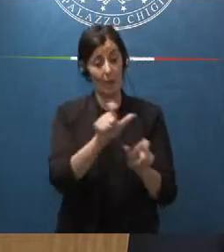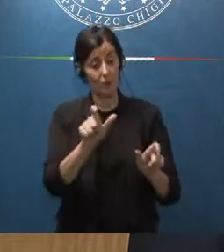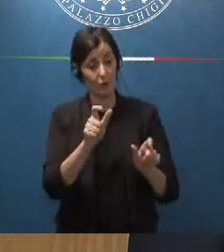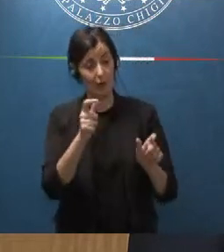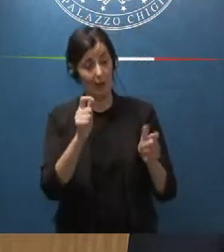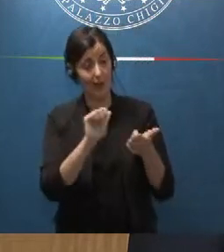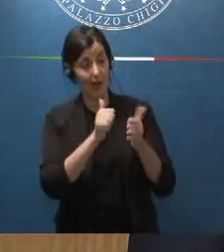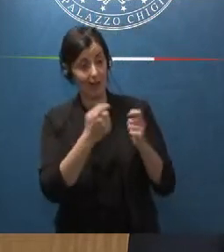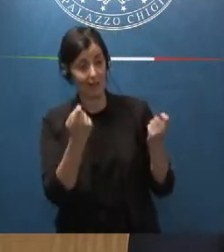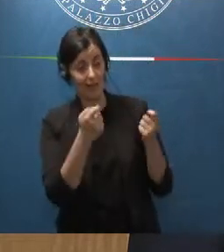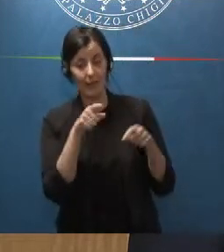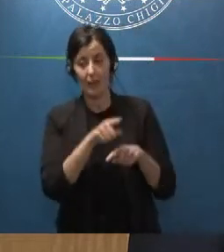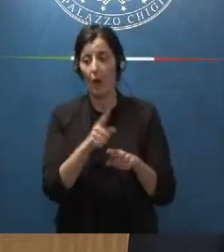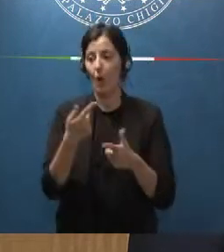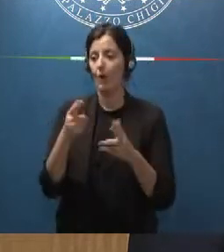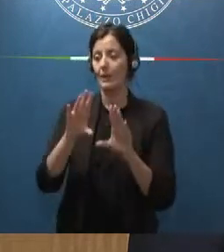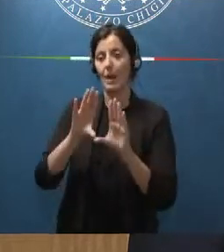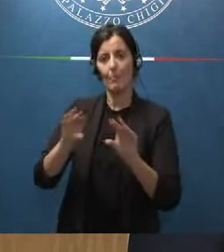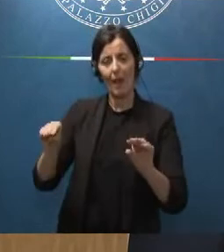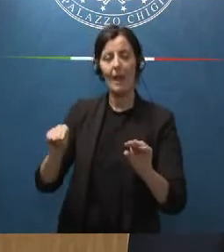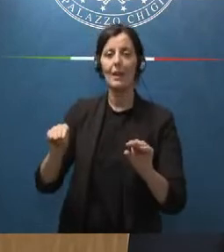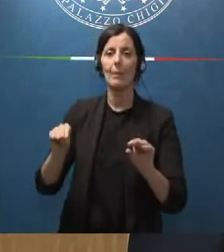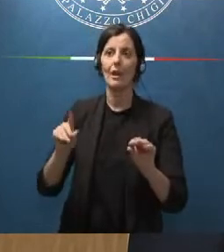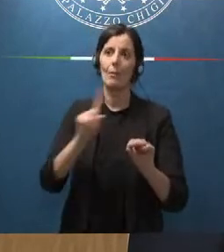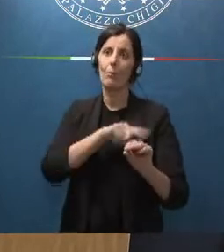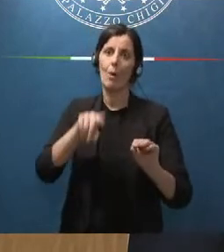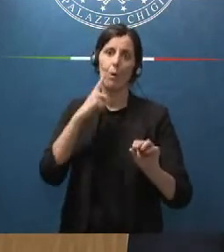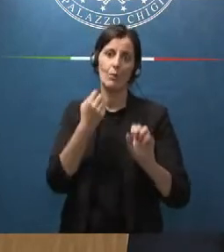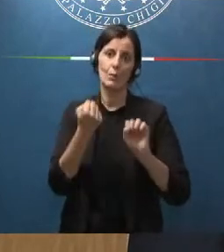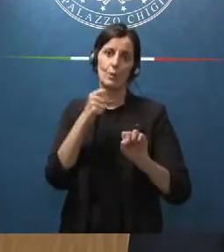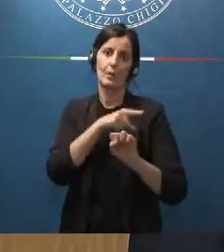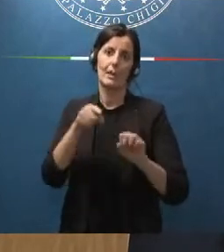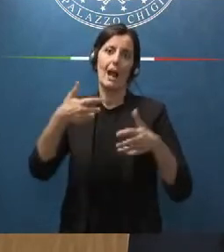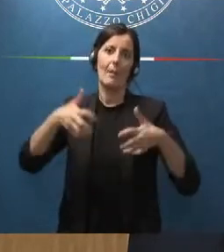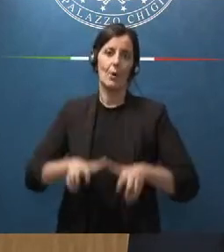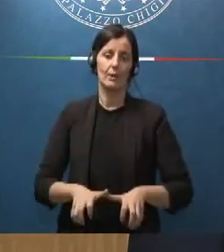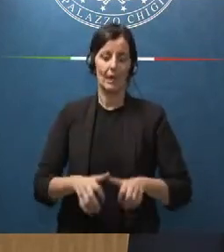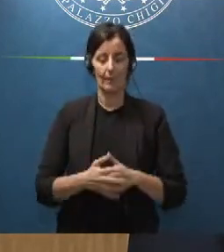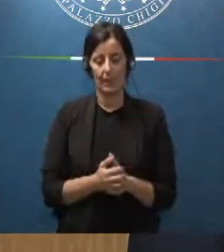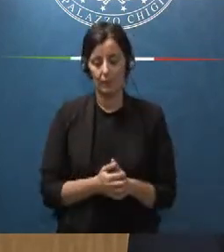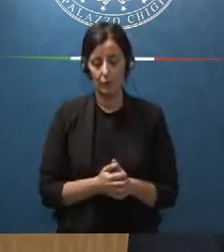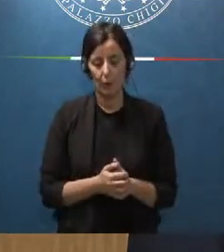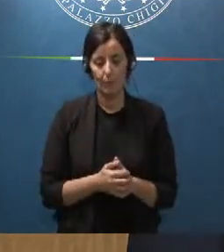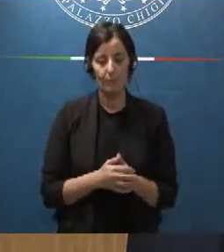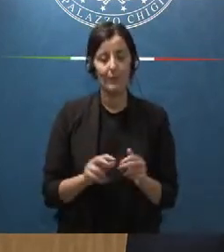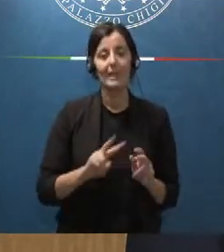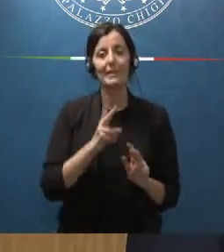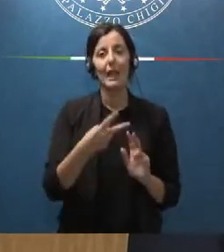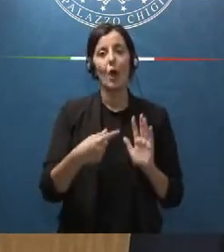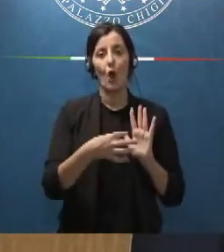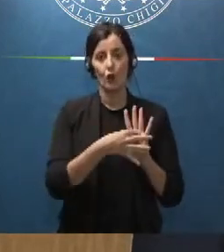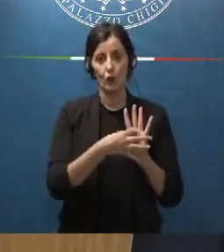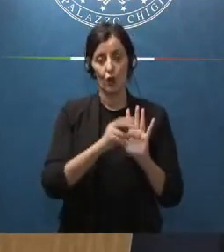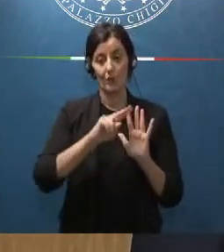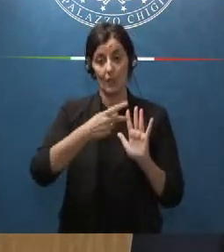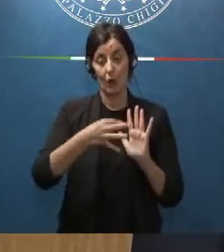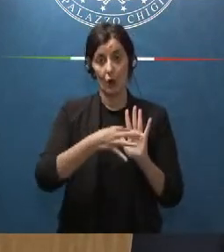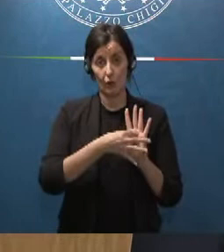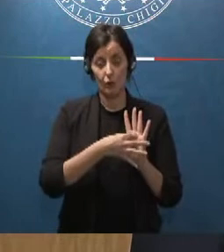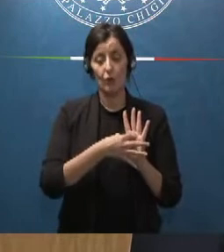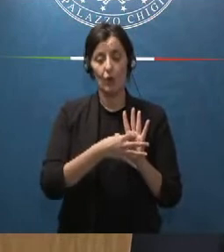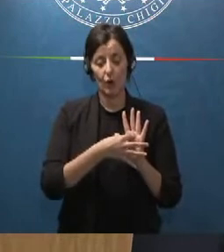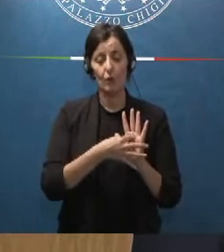poter godere dei benefici dell'ammortamento il secondo articolo riguarda